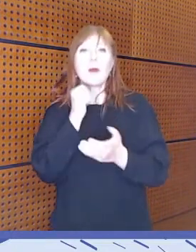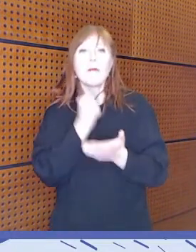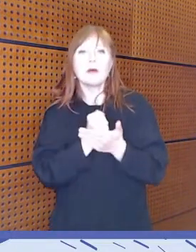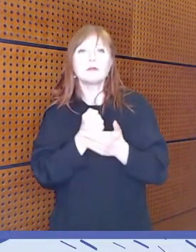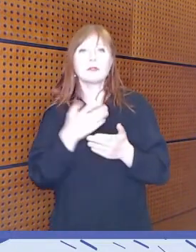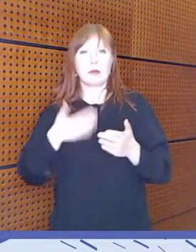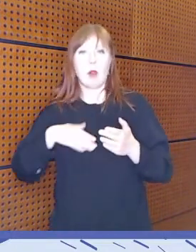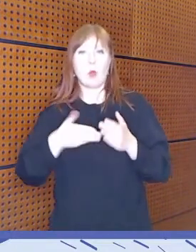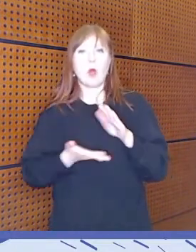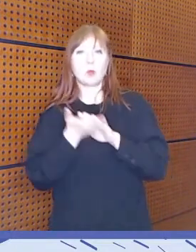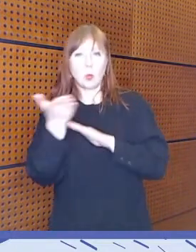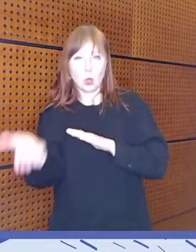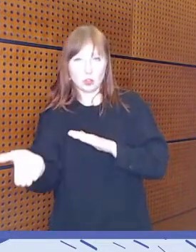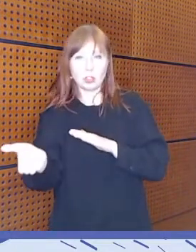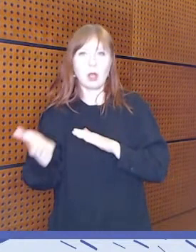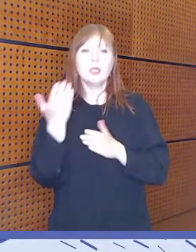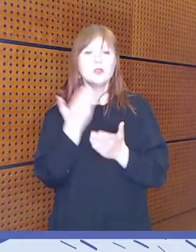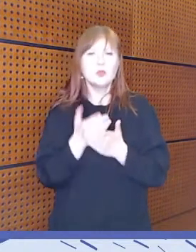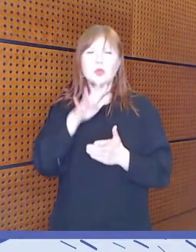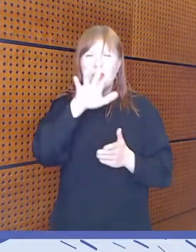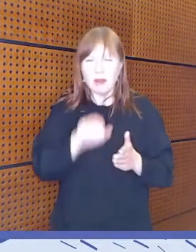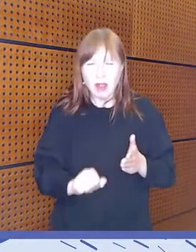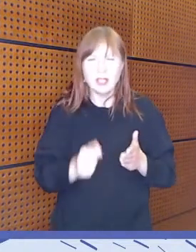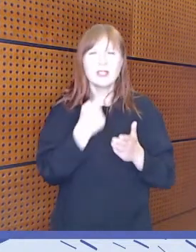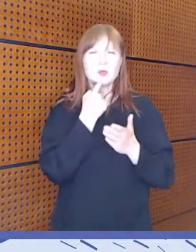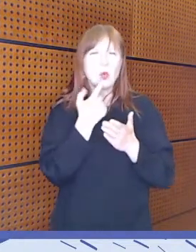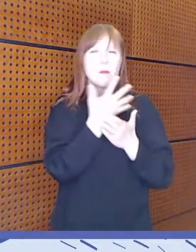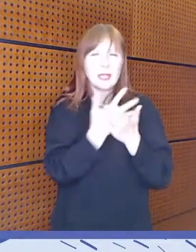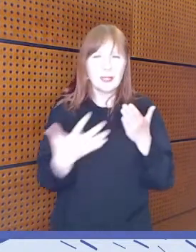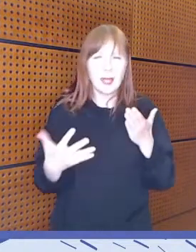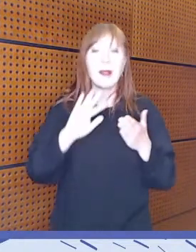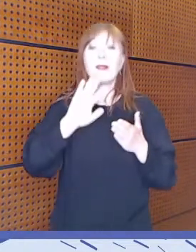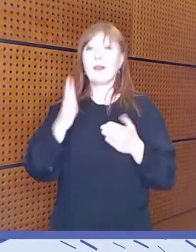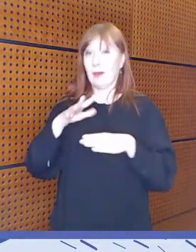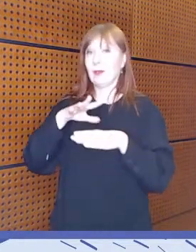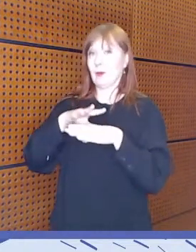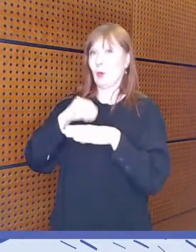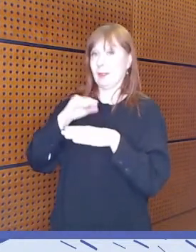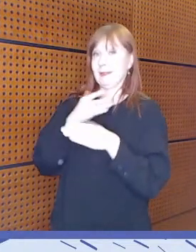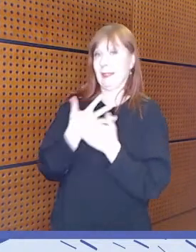Kaikki oli siellä suomeksi tai vaihtoehtoisesti ruotsiksi.